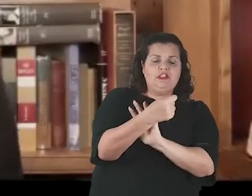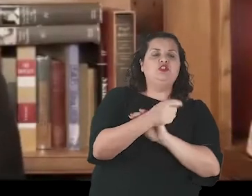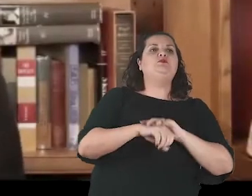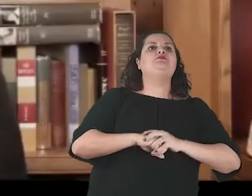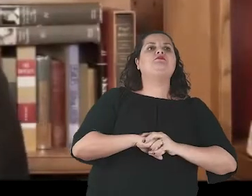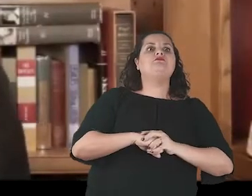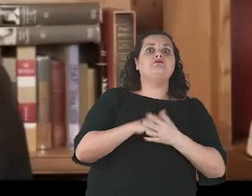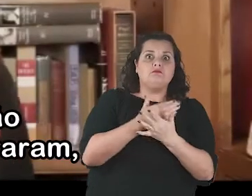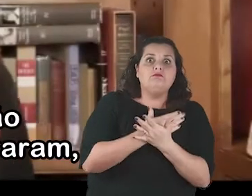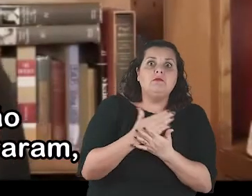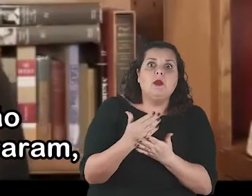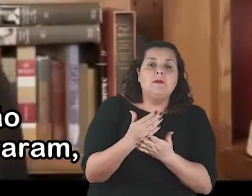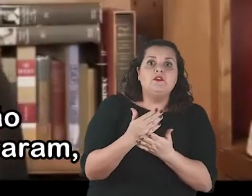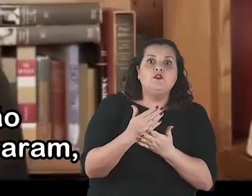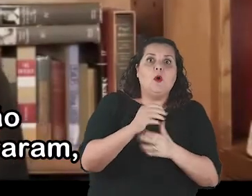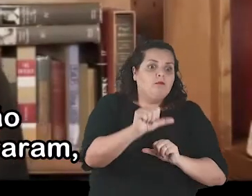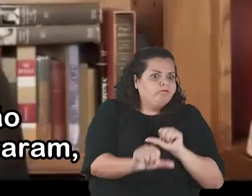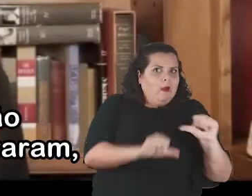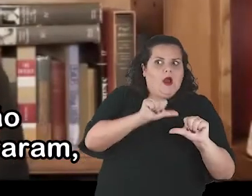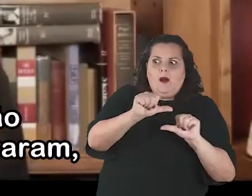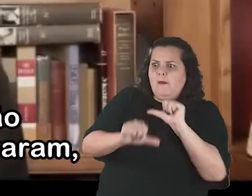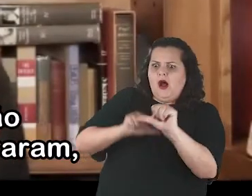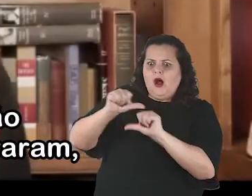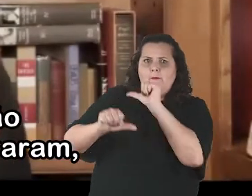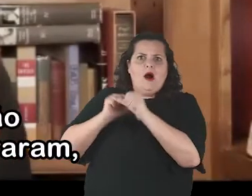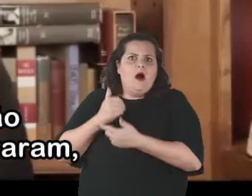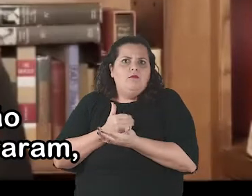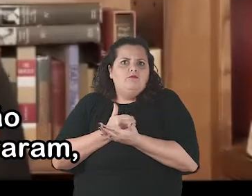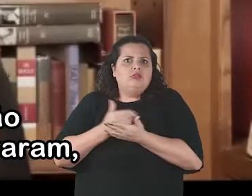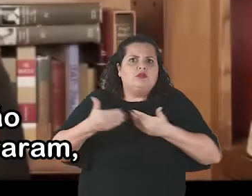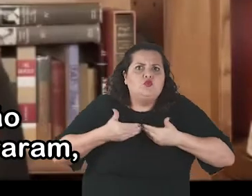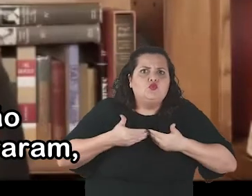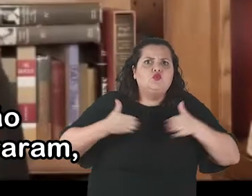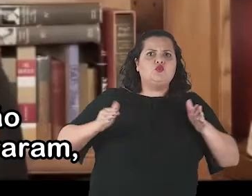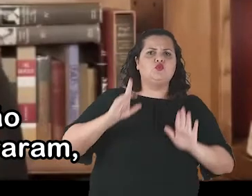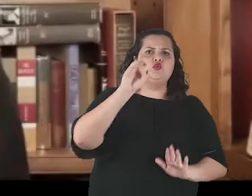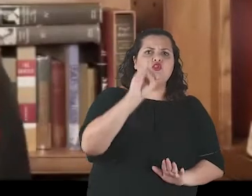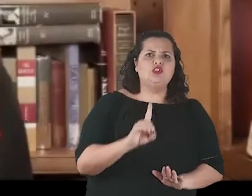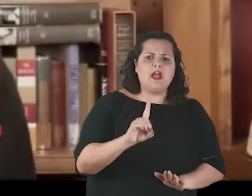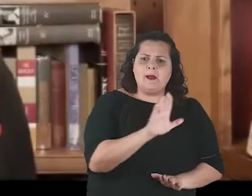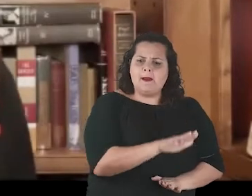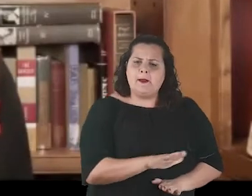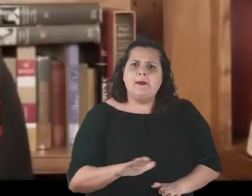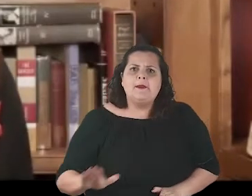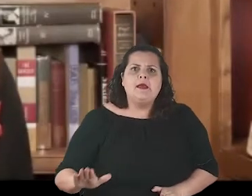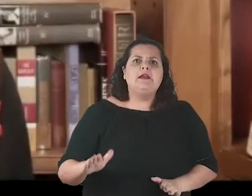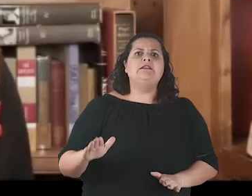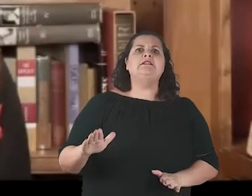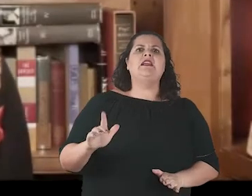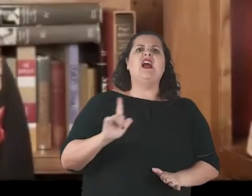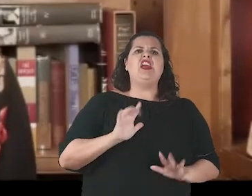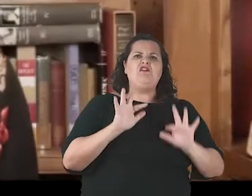awakening when the struggle for children's rights caught fire. And by the end of the century,